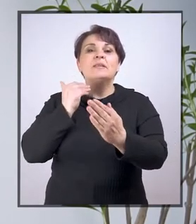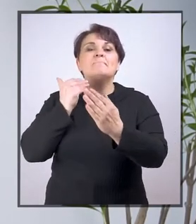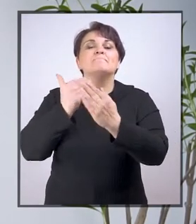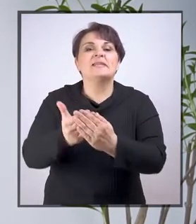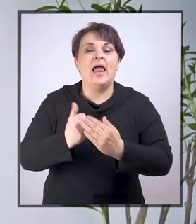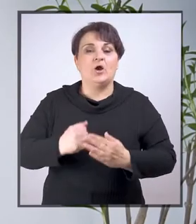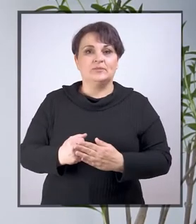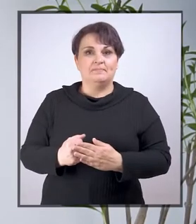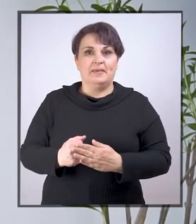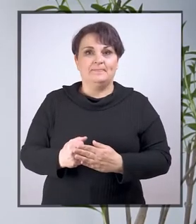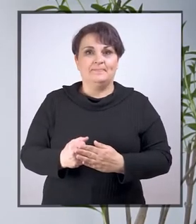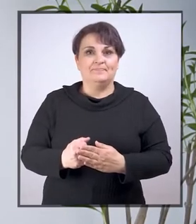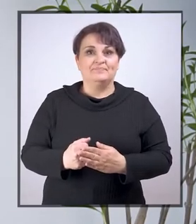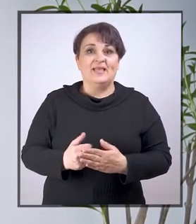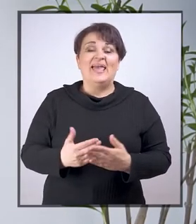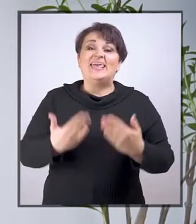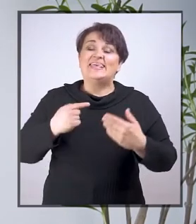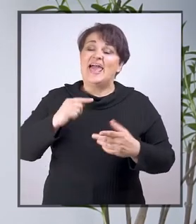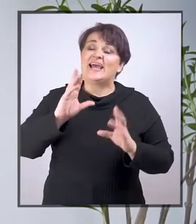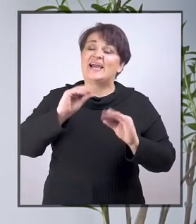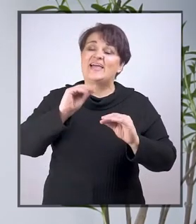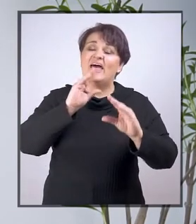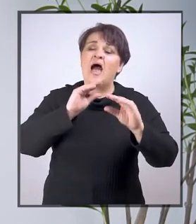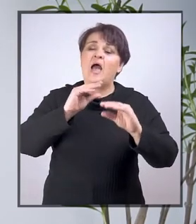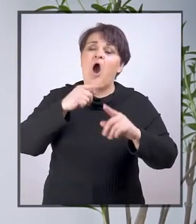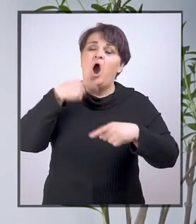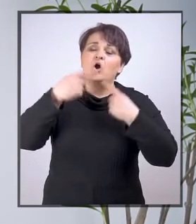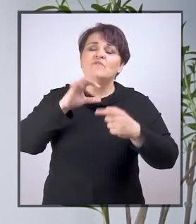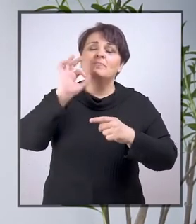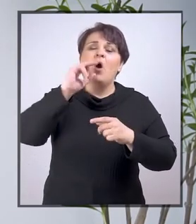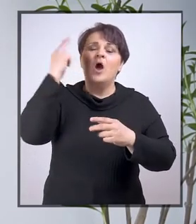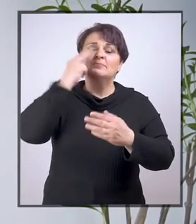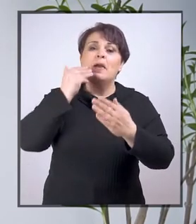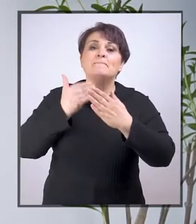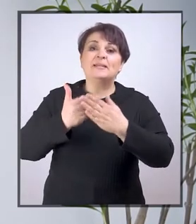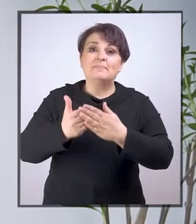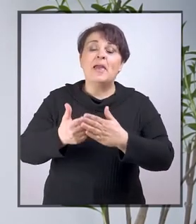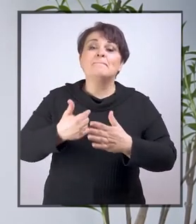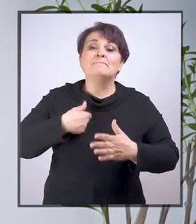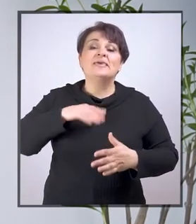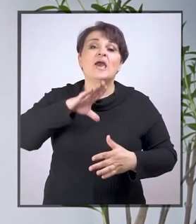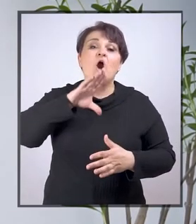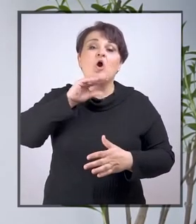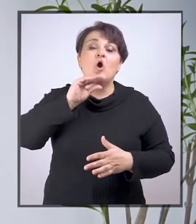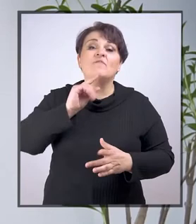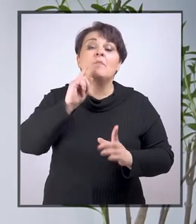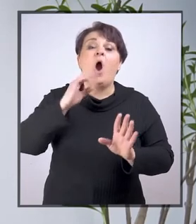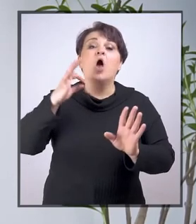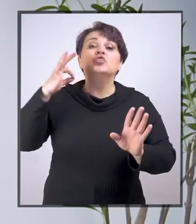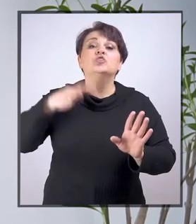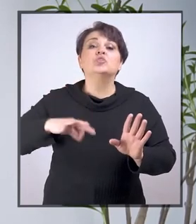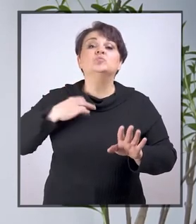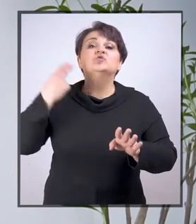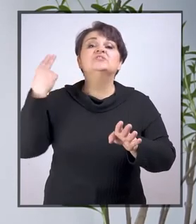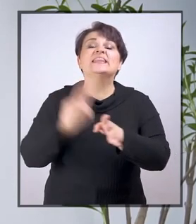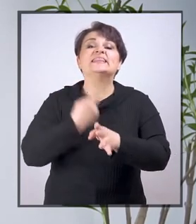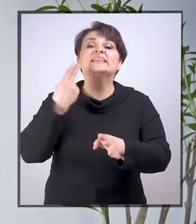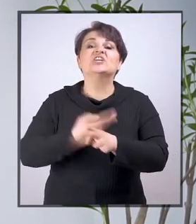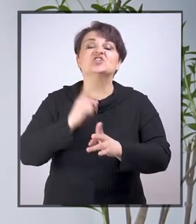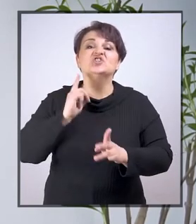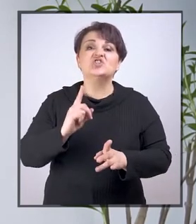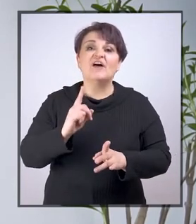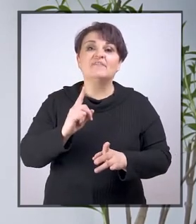razumne prilagodbe. Jer kad govorimo o razumnoj prilagodbi, govorimo o dužnosti